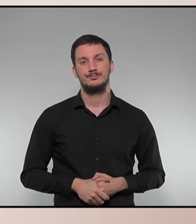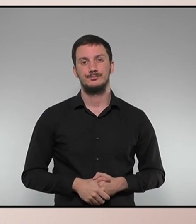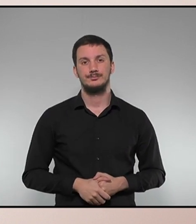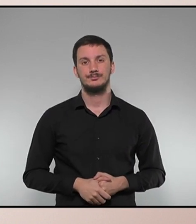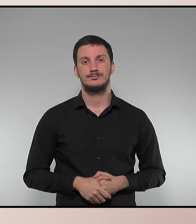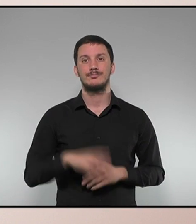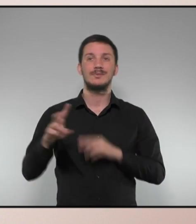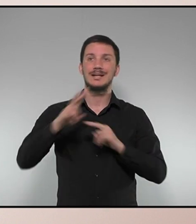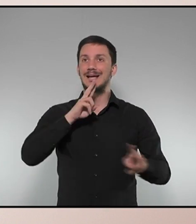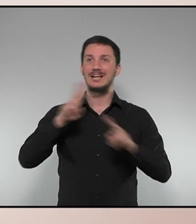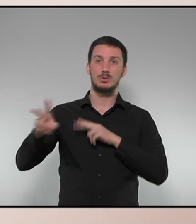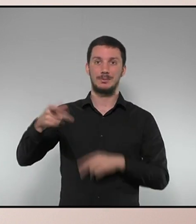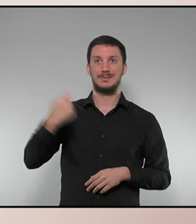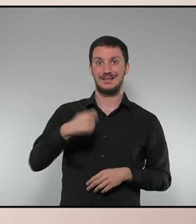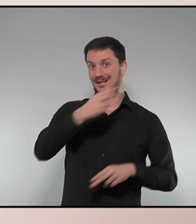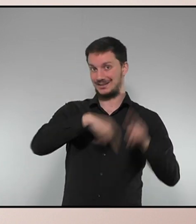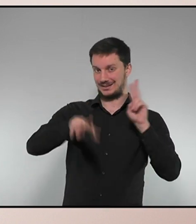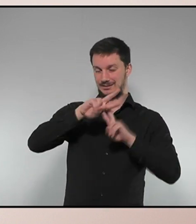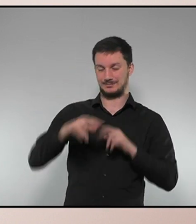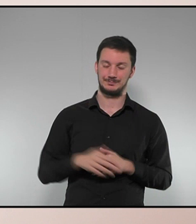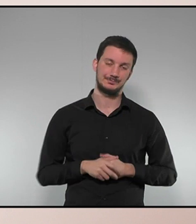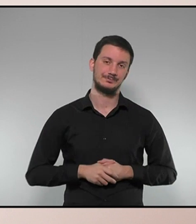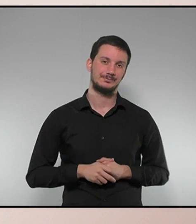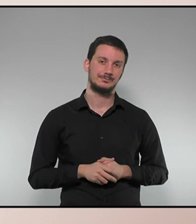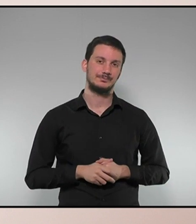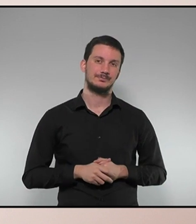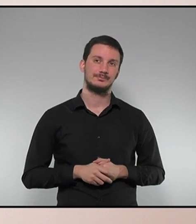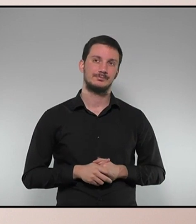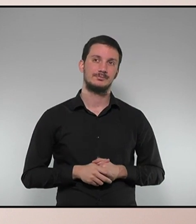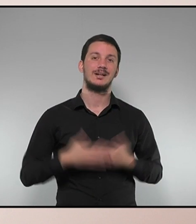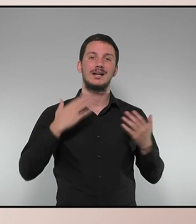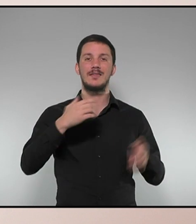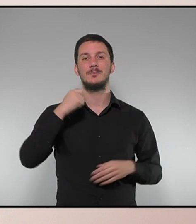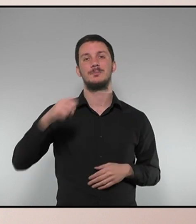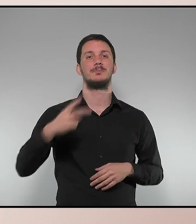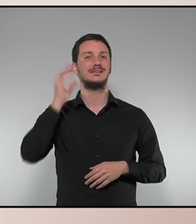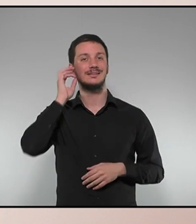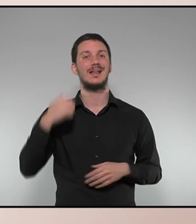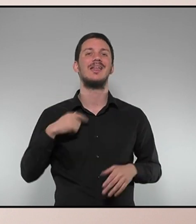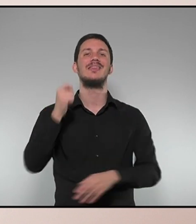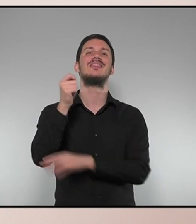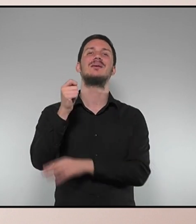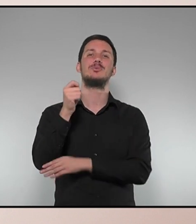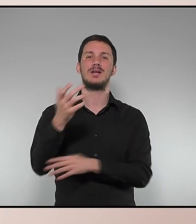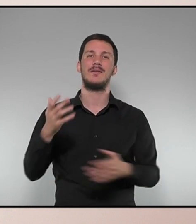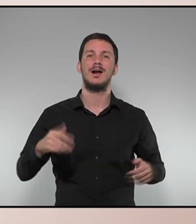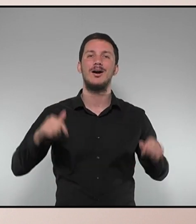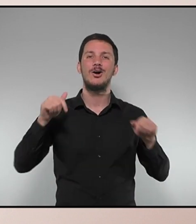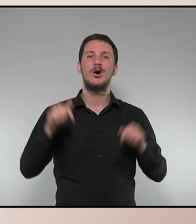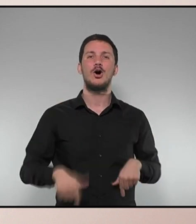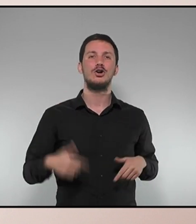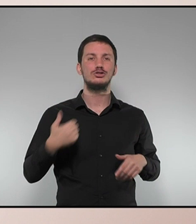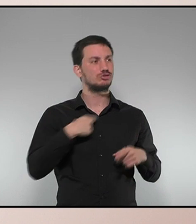per respondre't té la paraula el president de la Generalitat. Gràcies, vicepresidenta. Senyora diputada, aquest govern no només no